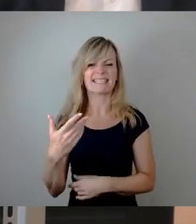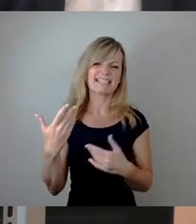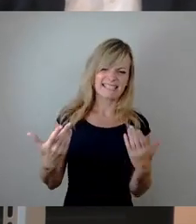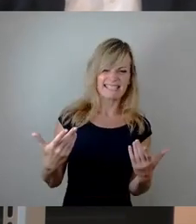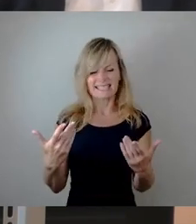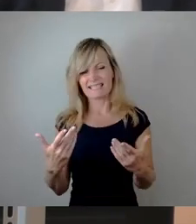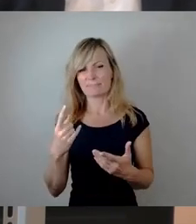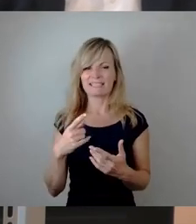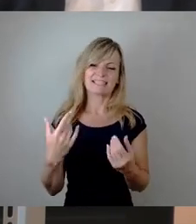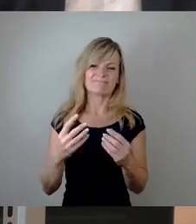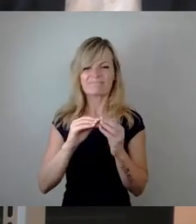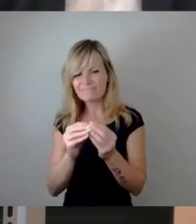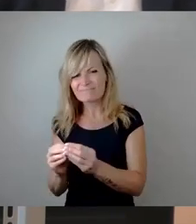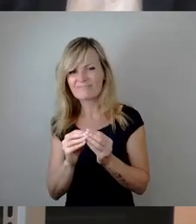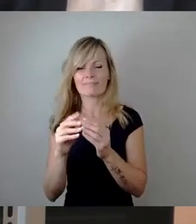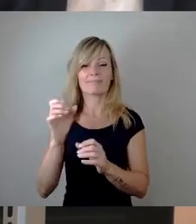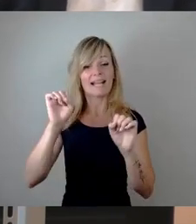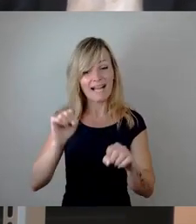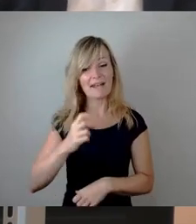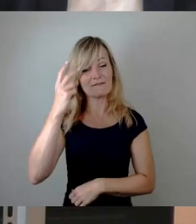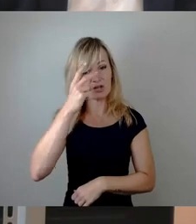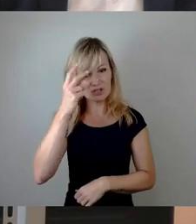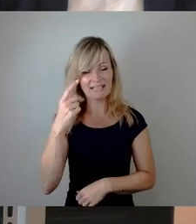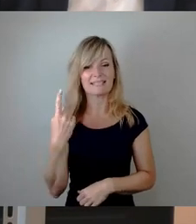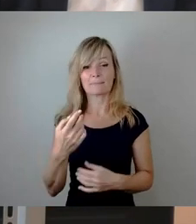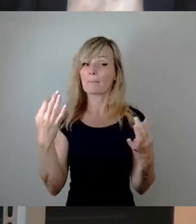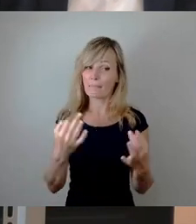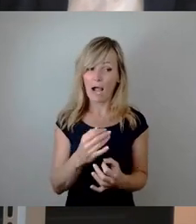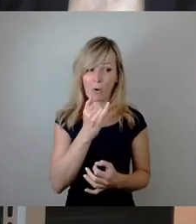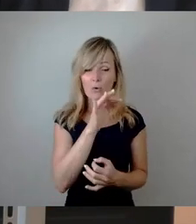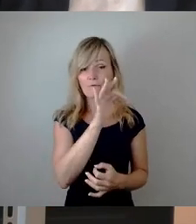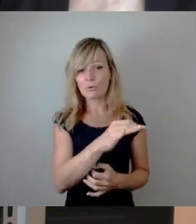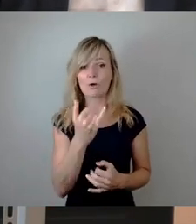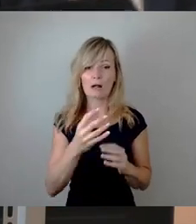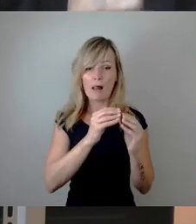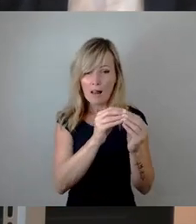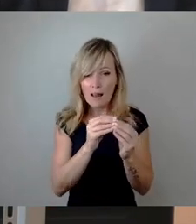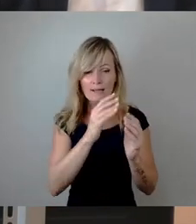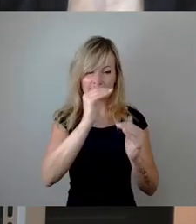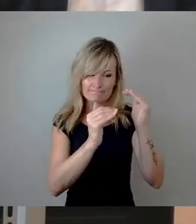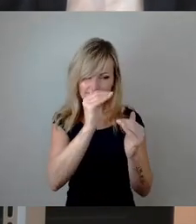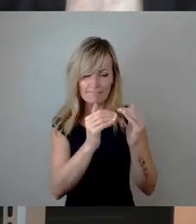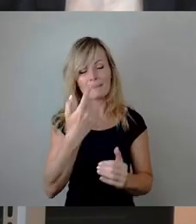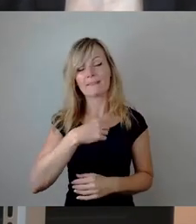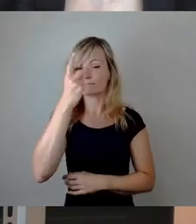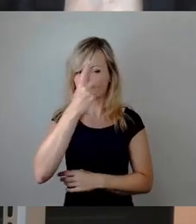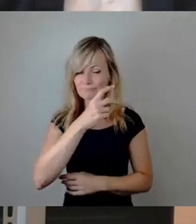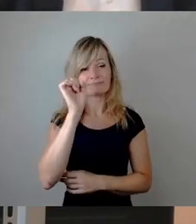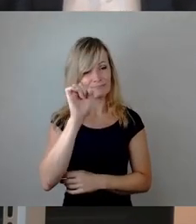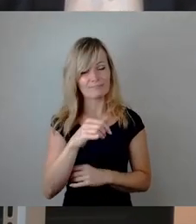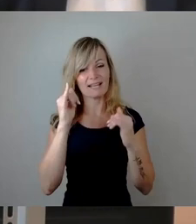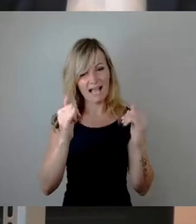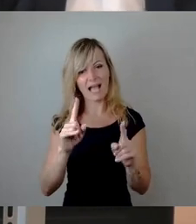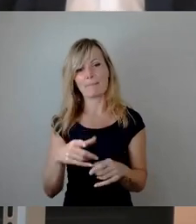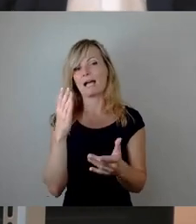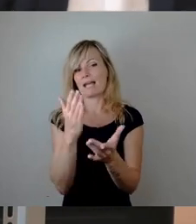bisschen geweigt. Ich kann das ja verstehen, dass Sie das auch ein bisschen brauchen, um Dinge auszutarieren. Das ist sehr, sehr verständlich. Die Frage ist, ob es am Ende